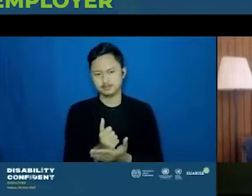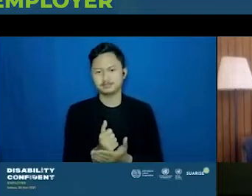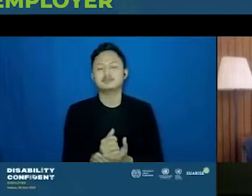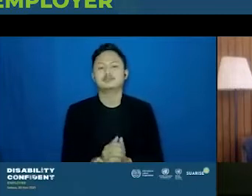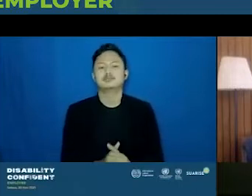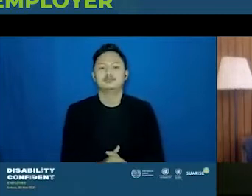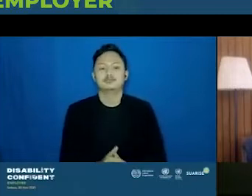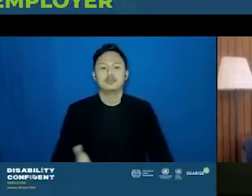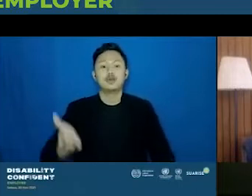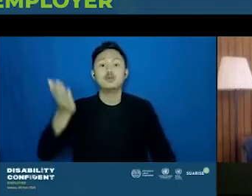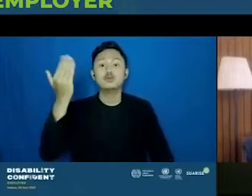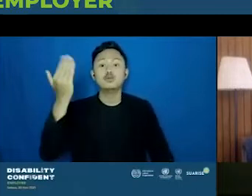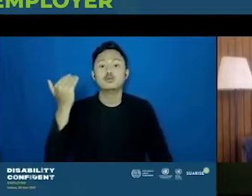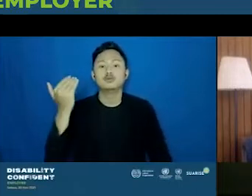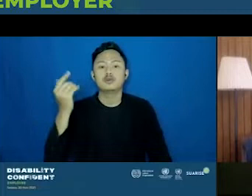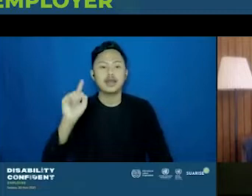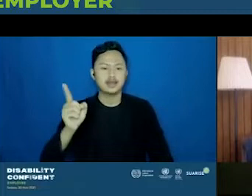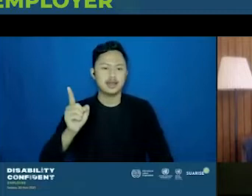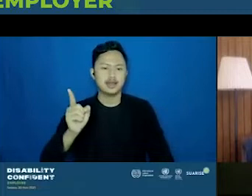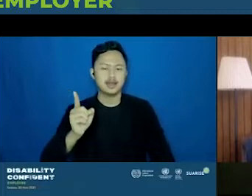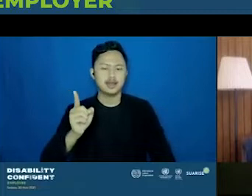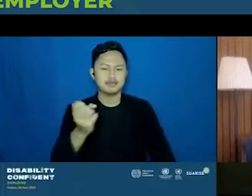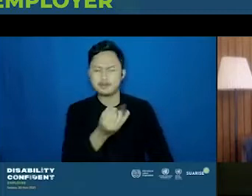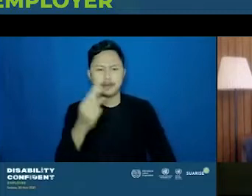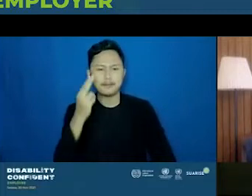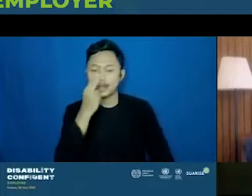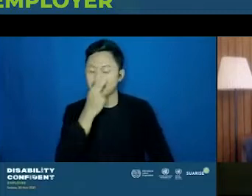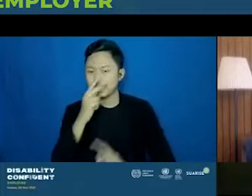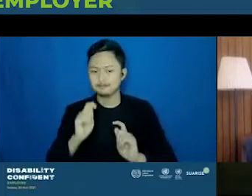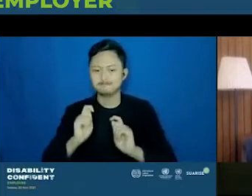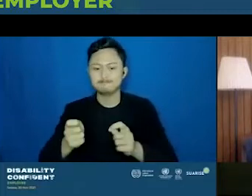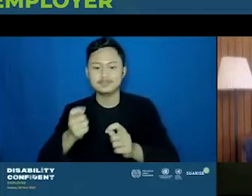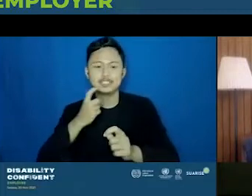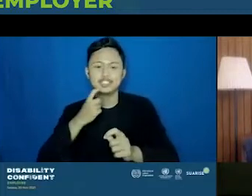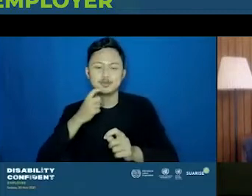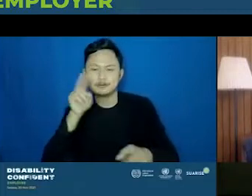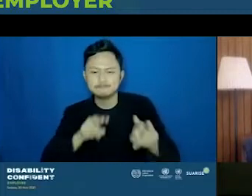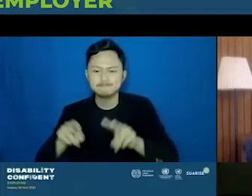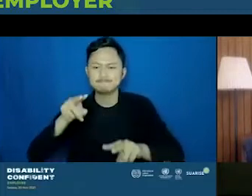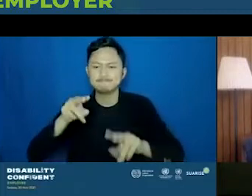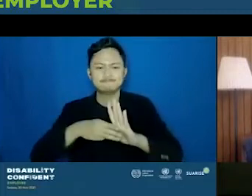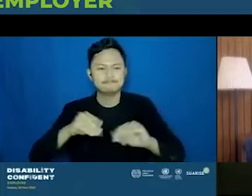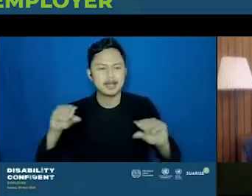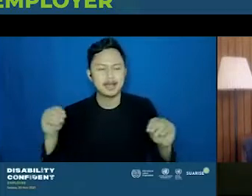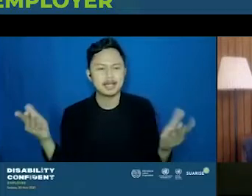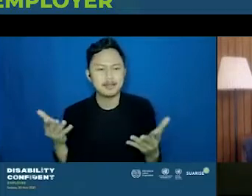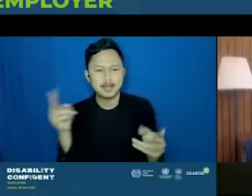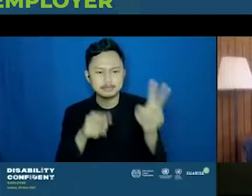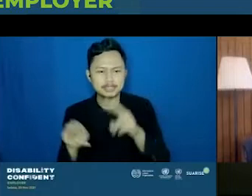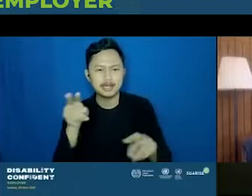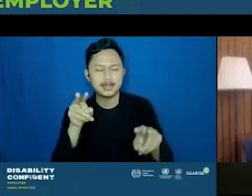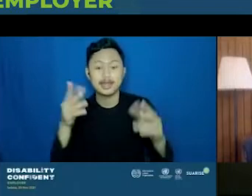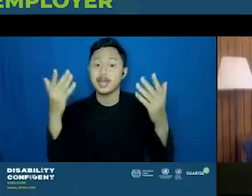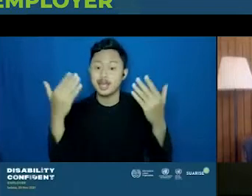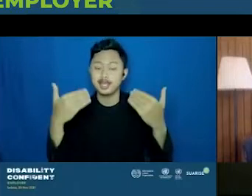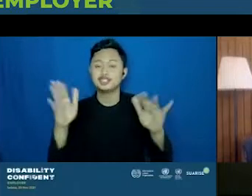Waktu itu kebetulan ada beberapa kali ada tunanetra yang memang mencari tempat magang, terus jadi yaudah